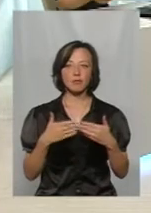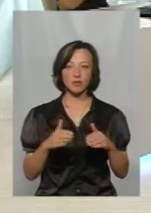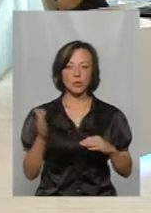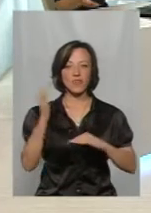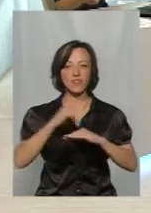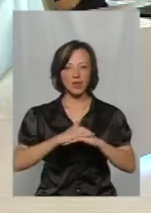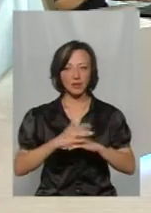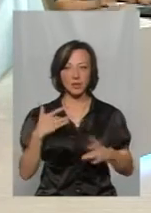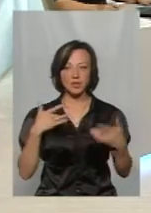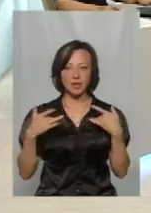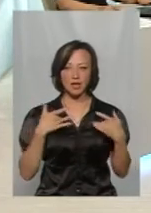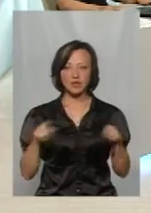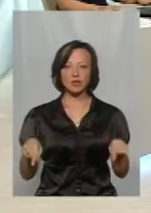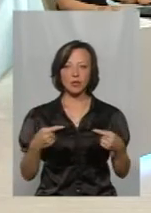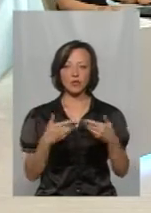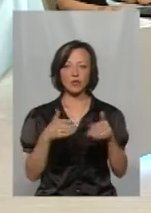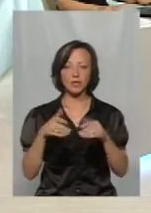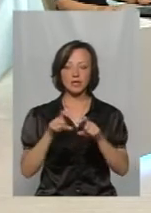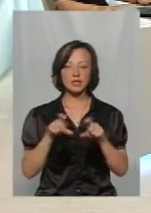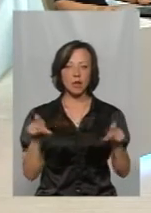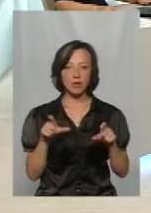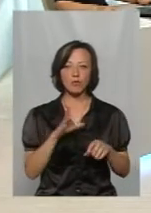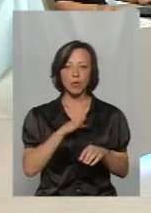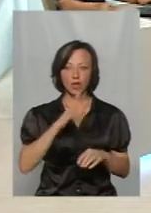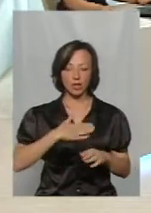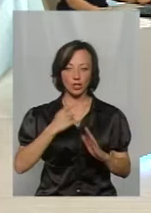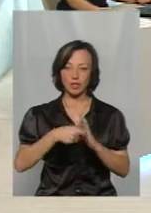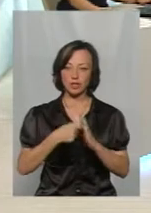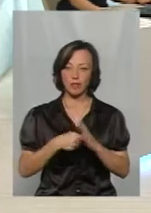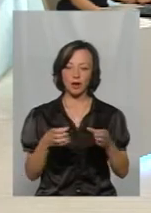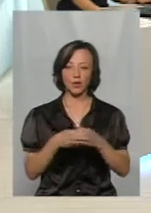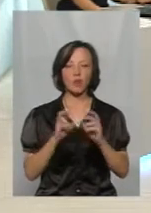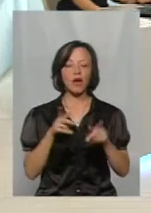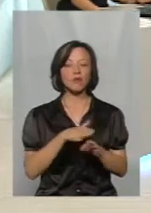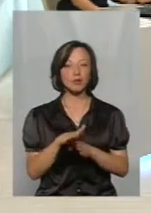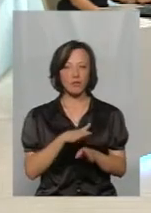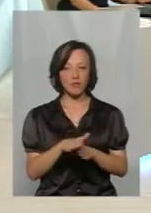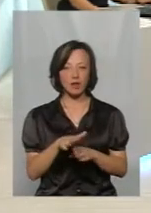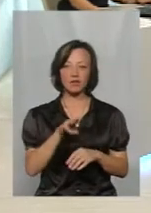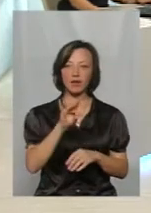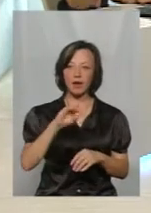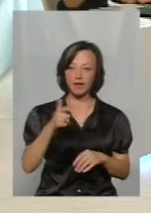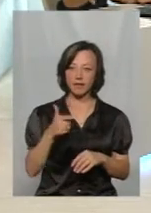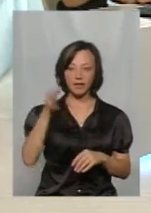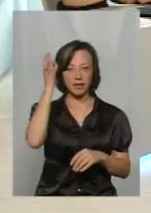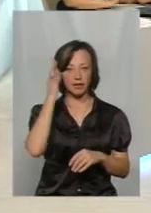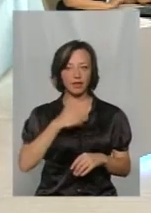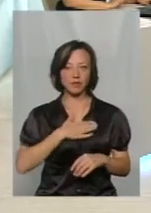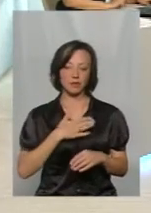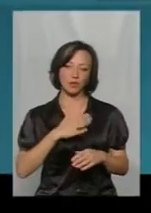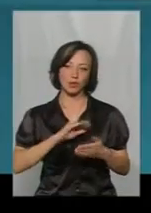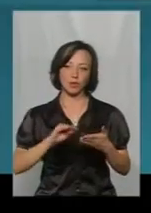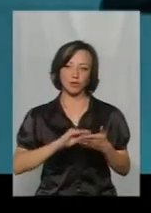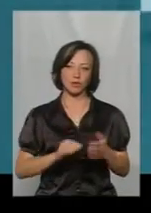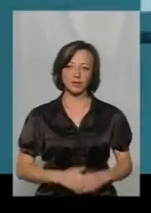вечері концерт, який влаштовували випускники закладу, була і наша знімальна група. Як це відбувалось у травні, нагадає нам Ірина Оріон.